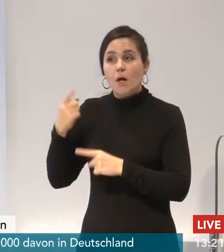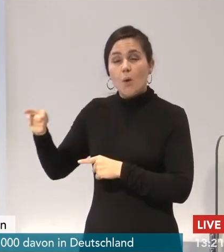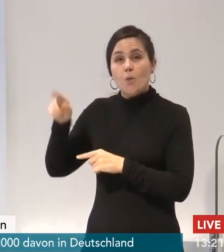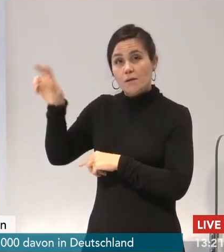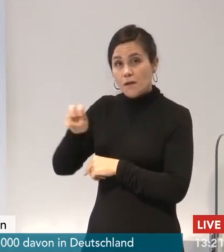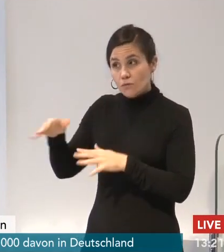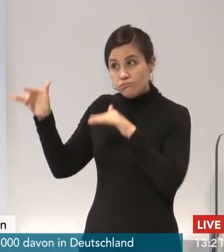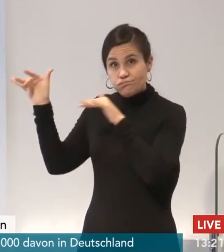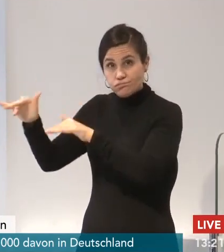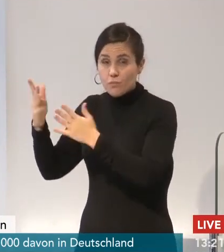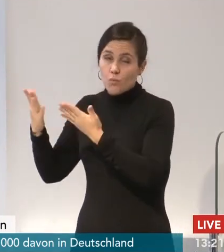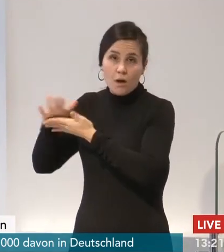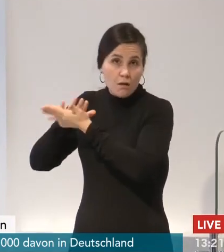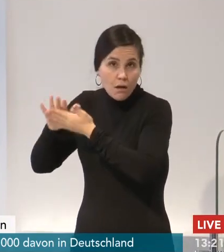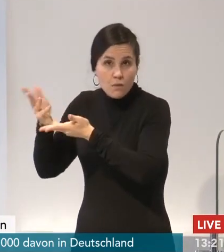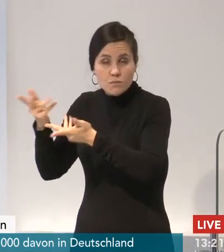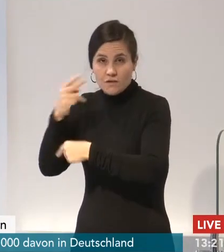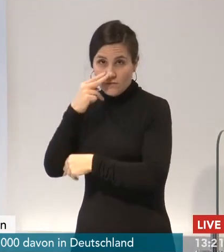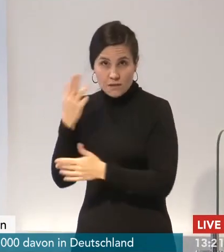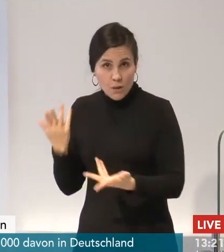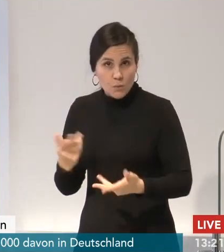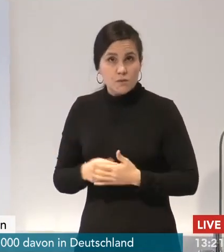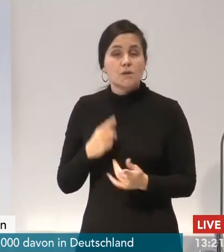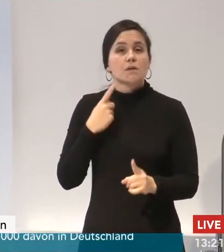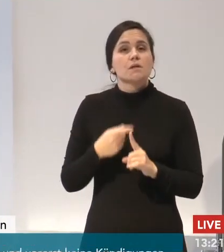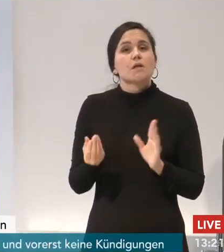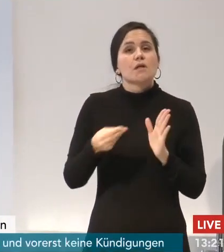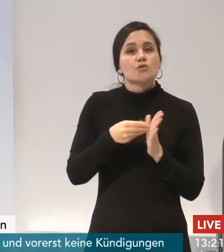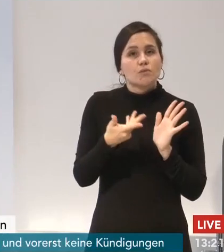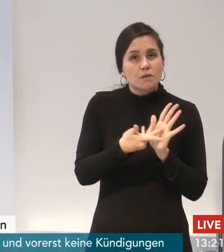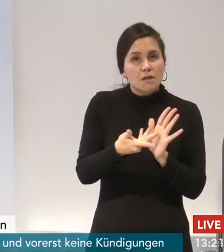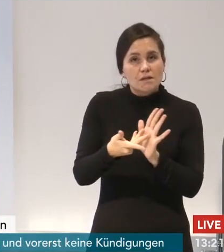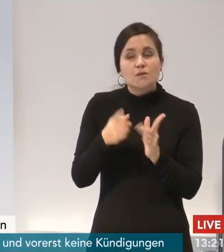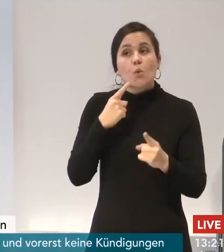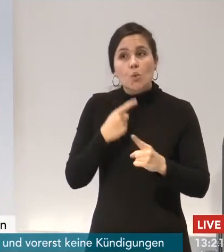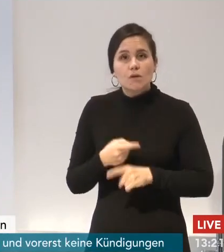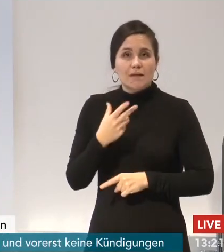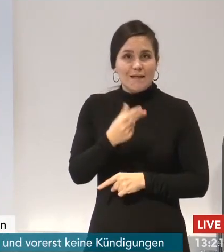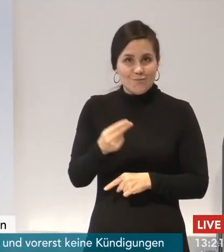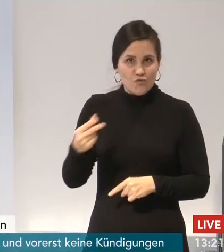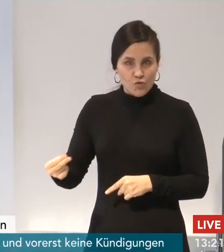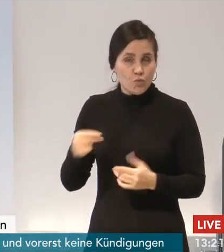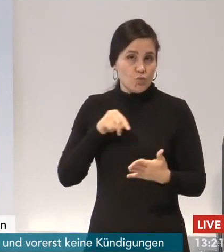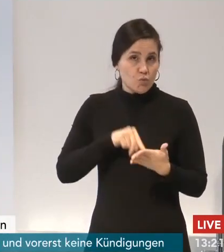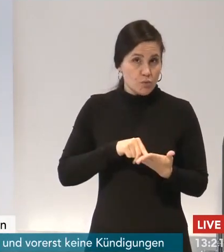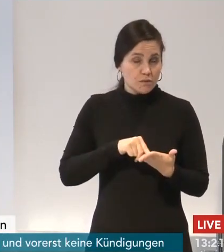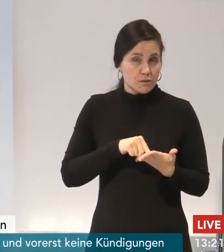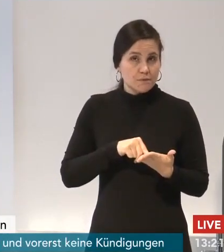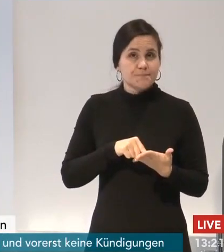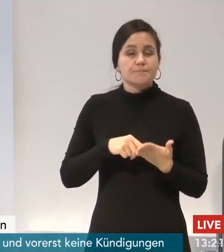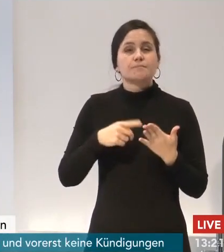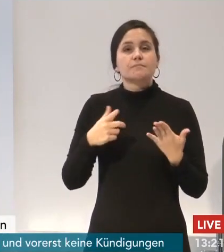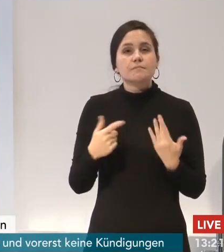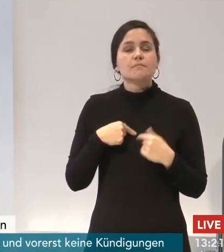abgefedert mit Tests und vor allen Dingen mit Impfungen. Denn neben den Maßnahmen zur Eindämmung der Infektionszahlen